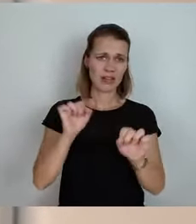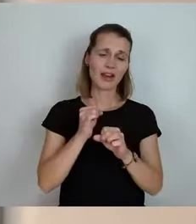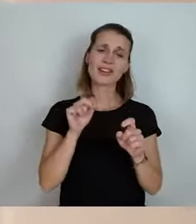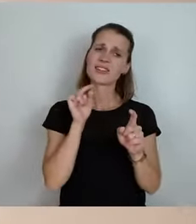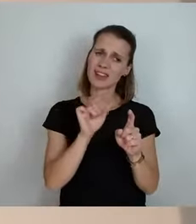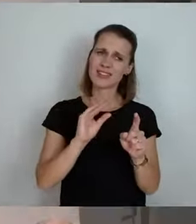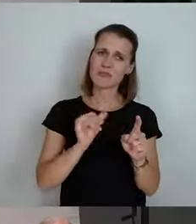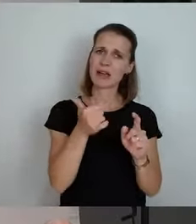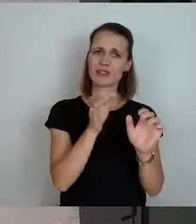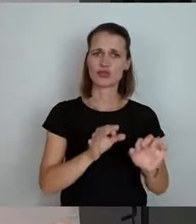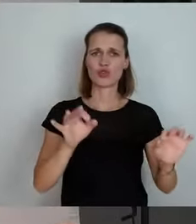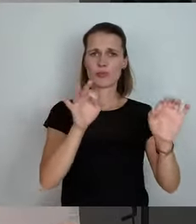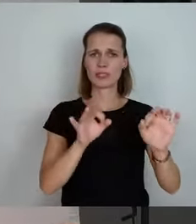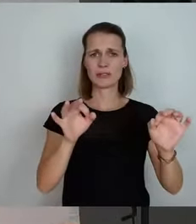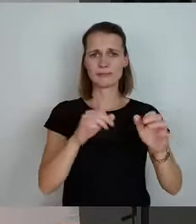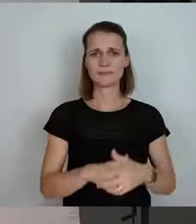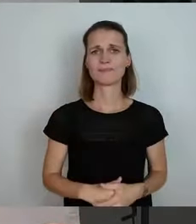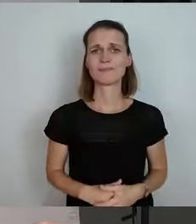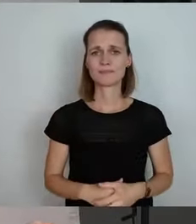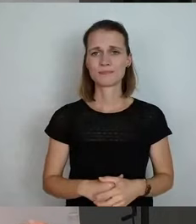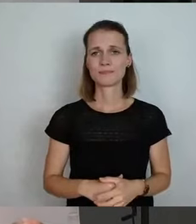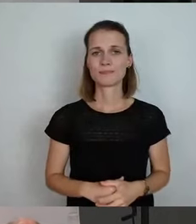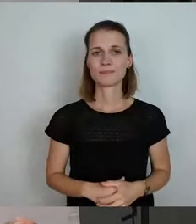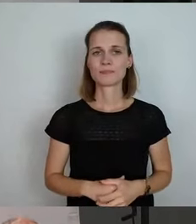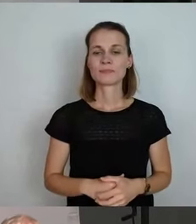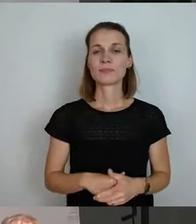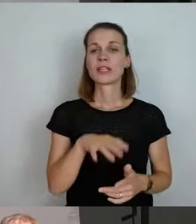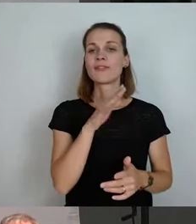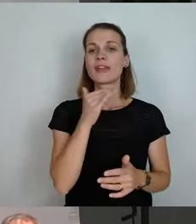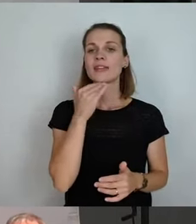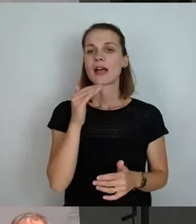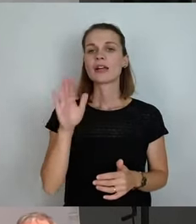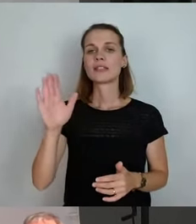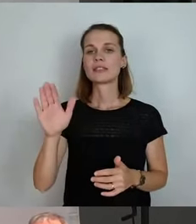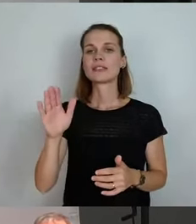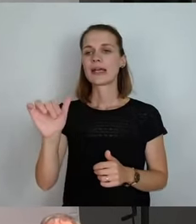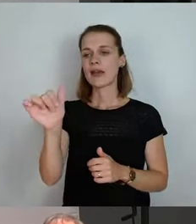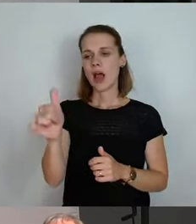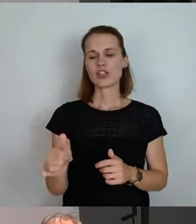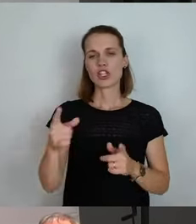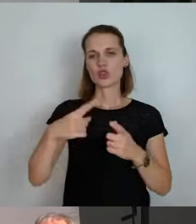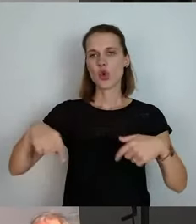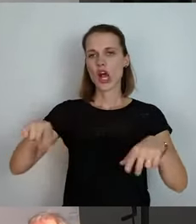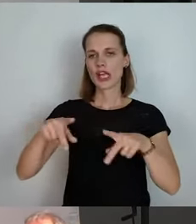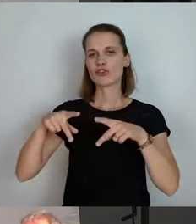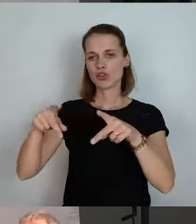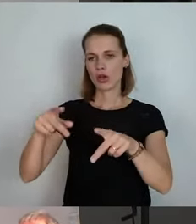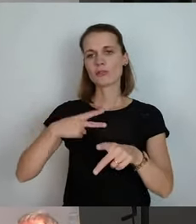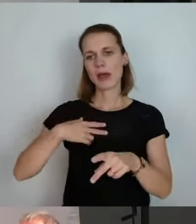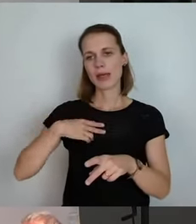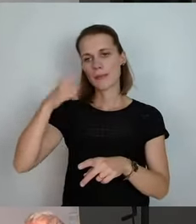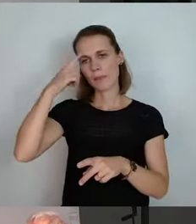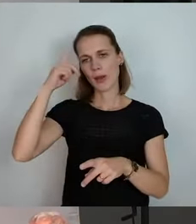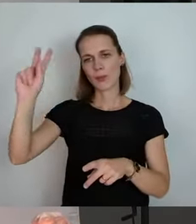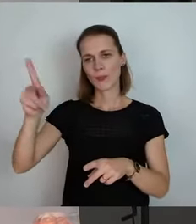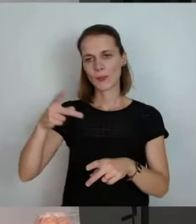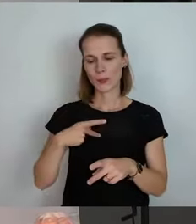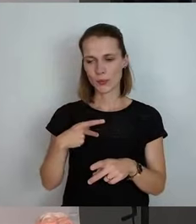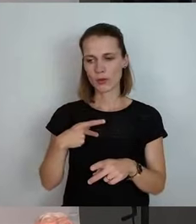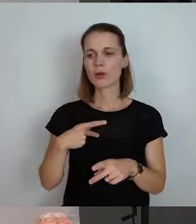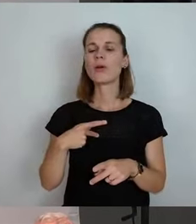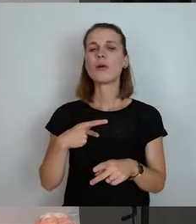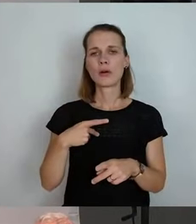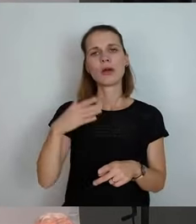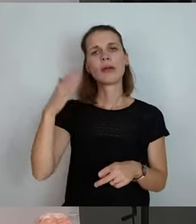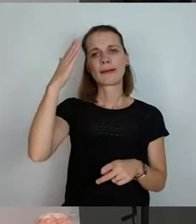Ja, Frau Schlesio, Ihre Einschätzung zur Kreisstraße teile ich voll und ganz. Der Zustand ist mir bekannt, den hat